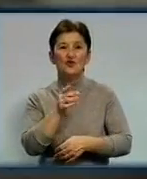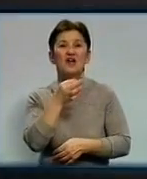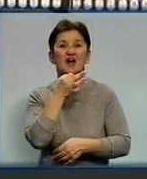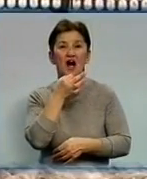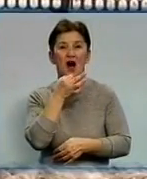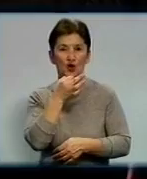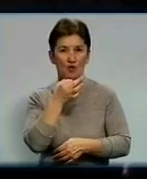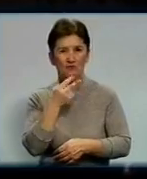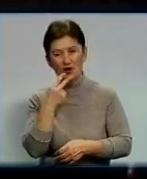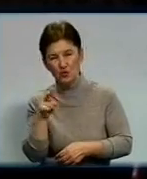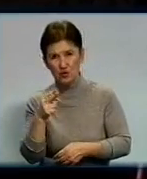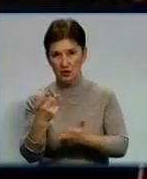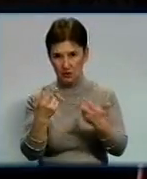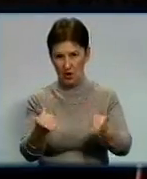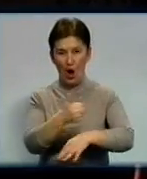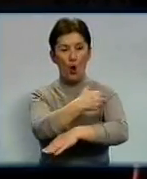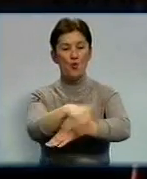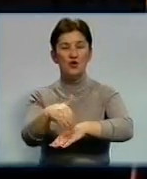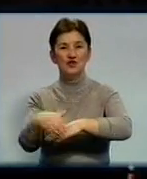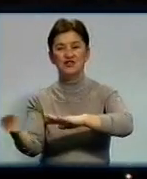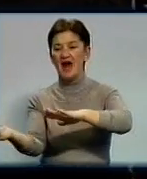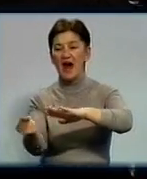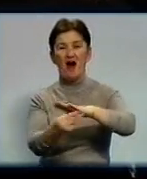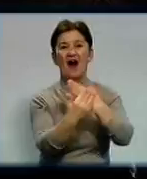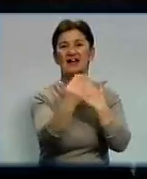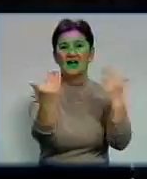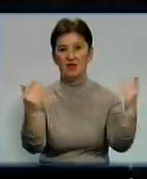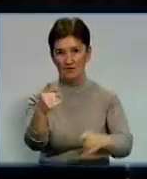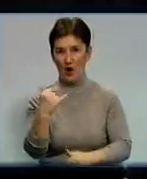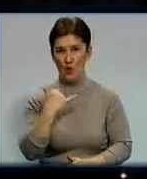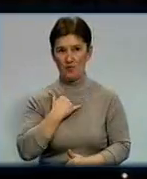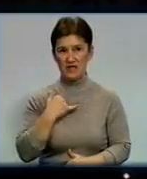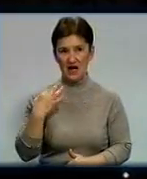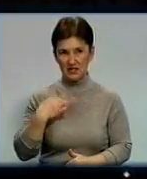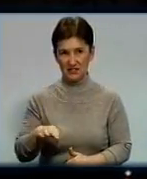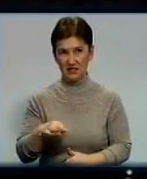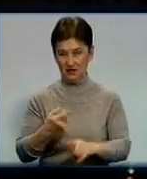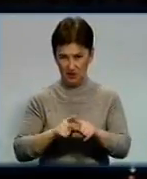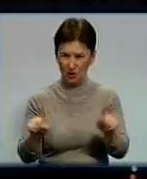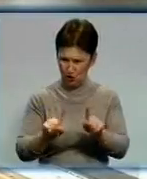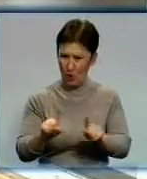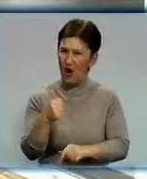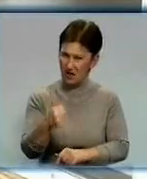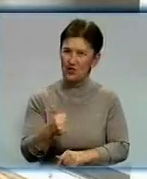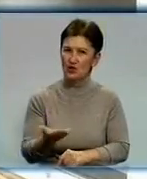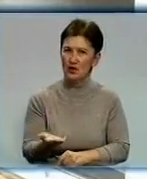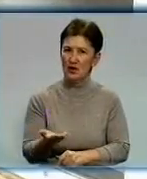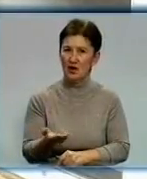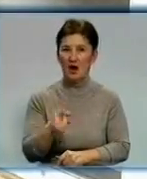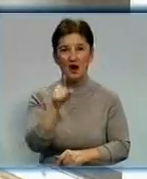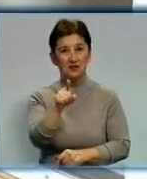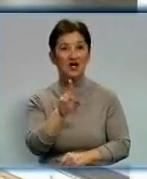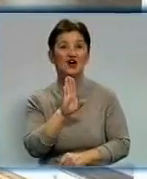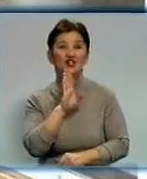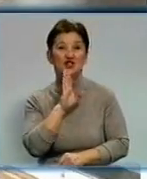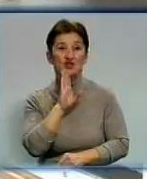вулична реклама. Звісно. У мене син росте, ви що думаєте, що це добре? А от думки цих жінок